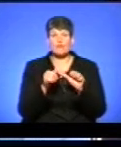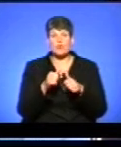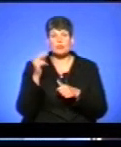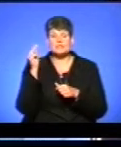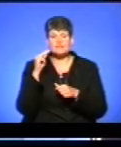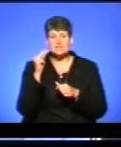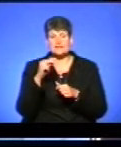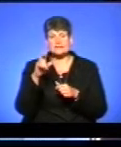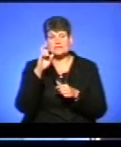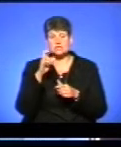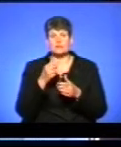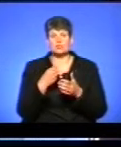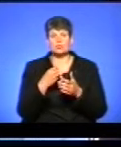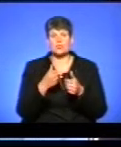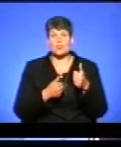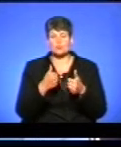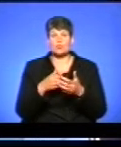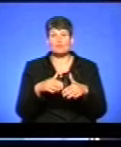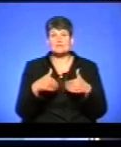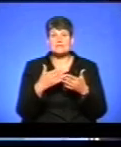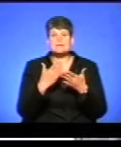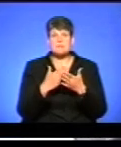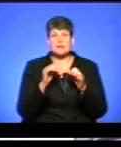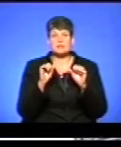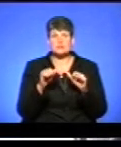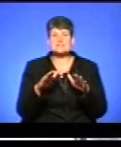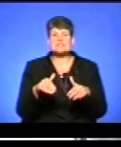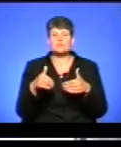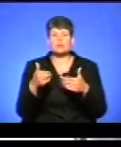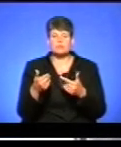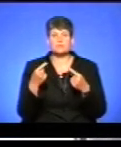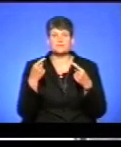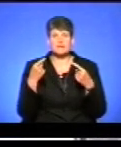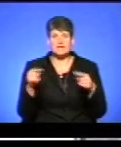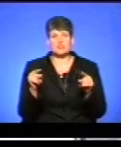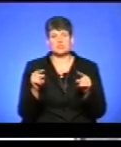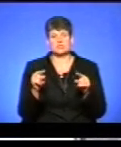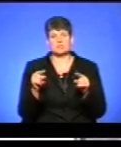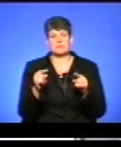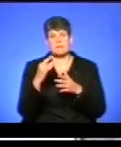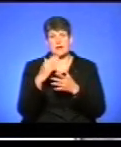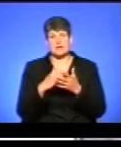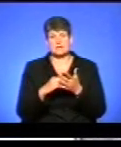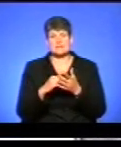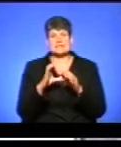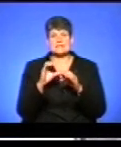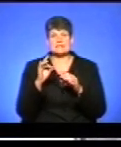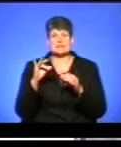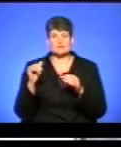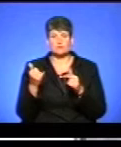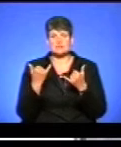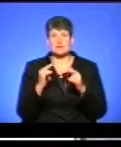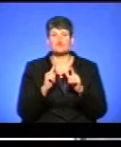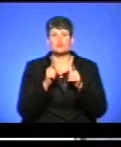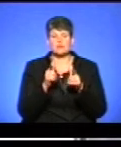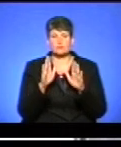на бюджетну конкурсну пропозицію, мали можливість запропонувати альтернативний перелік сертифікатів. Тому зараз вступникам,